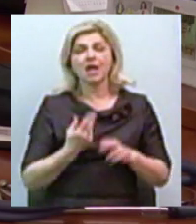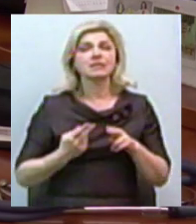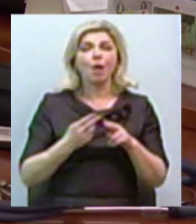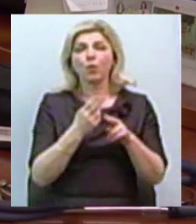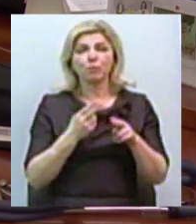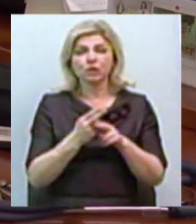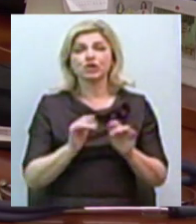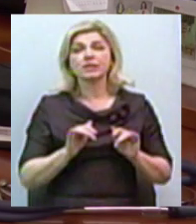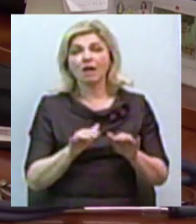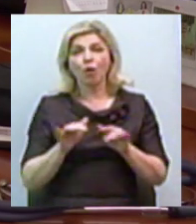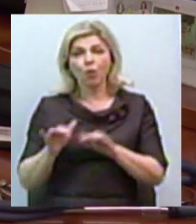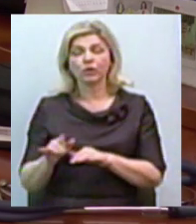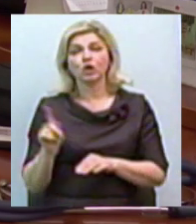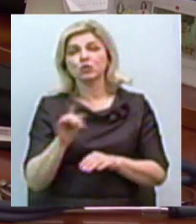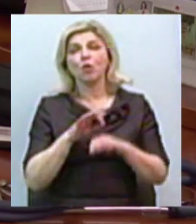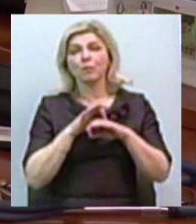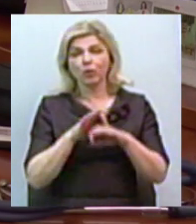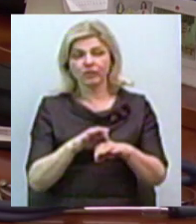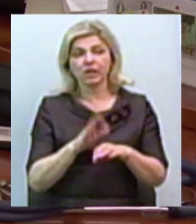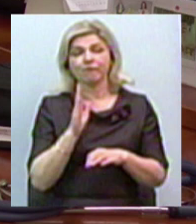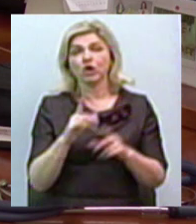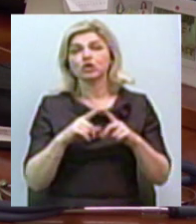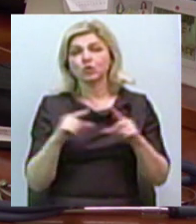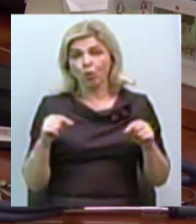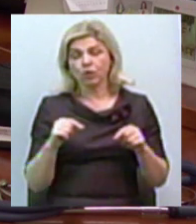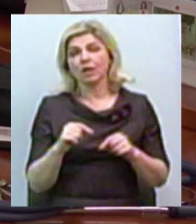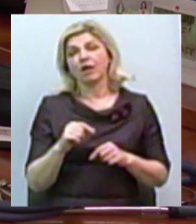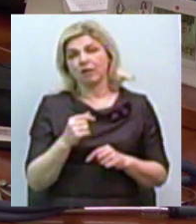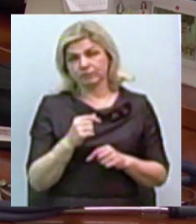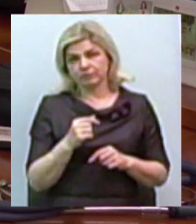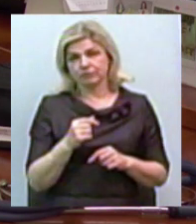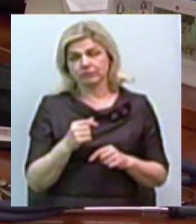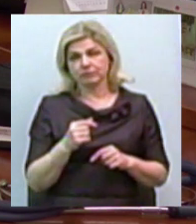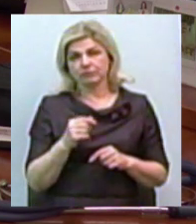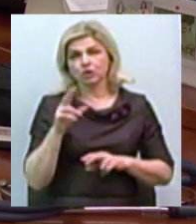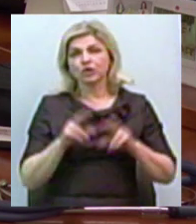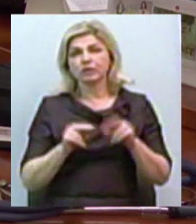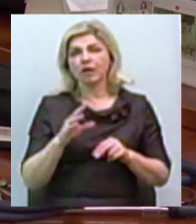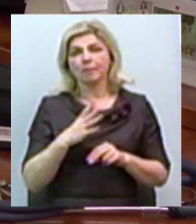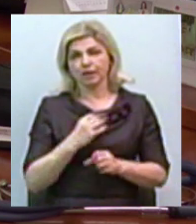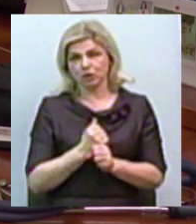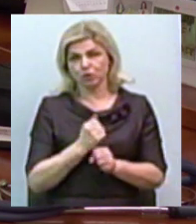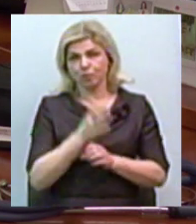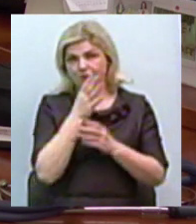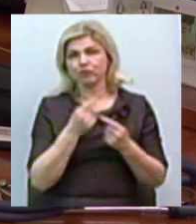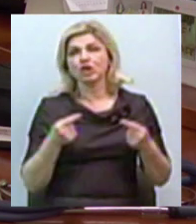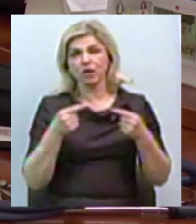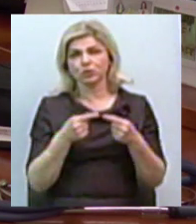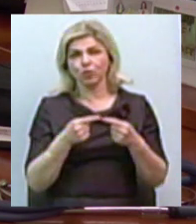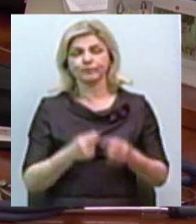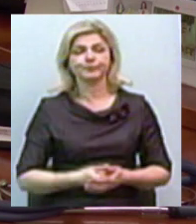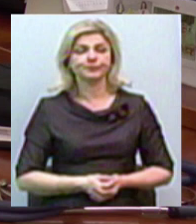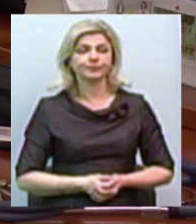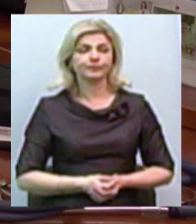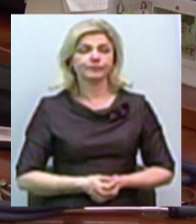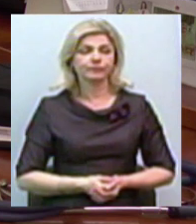заходи, які провели в шкільних закладах, вони, я вважаю, були зроблені вчасно. І